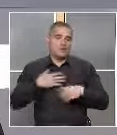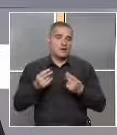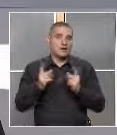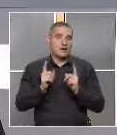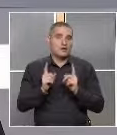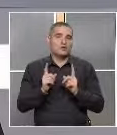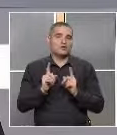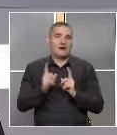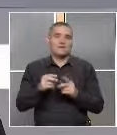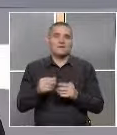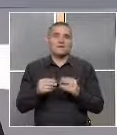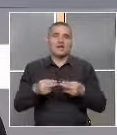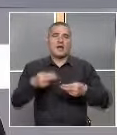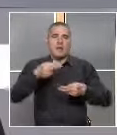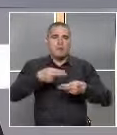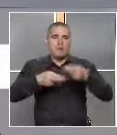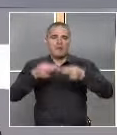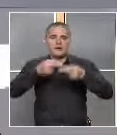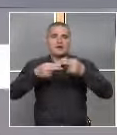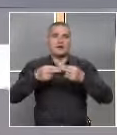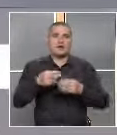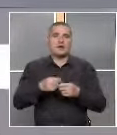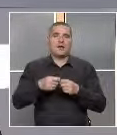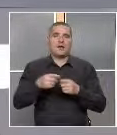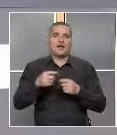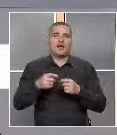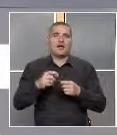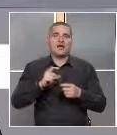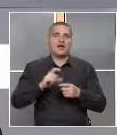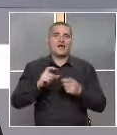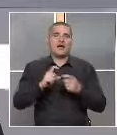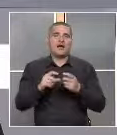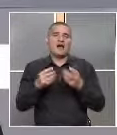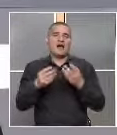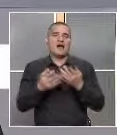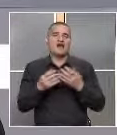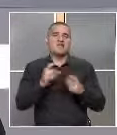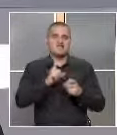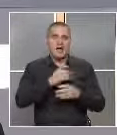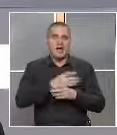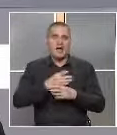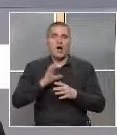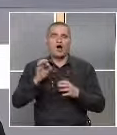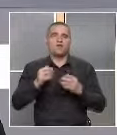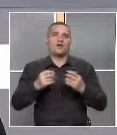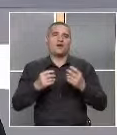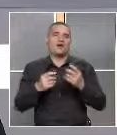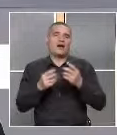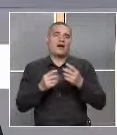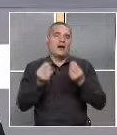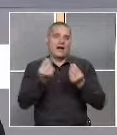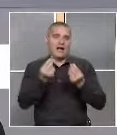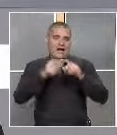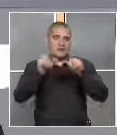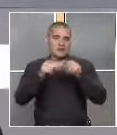трябва да се подреди последователно серия от картинки. Те също са много хубави да се намери логическа